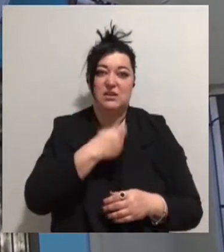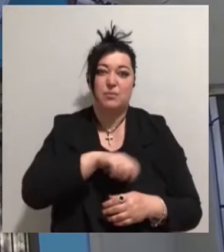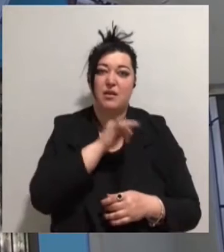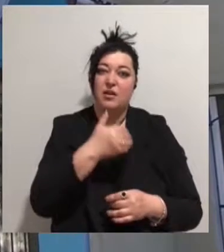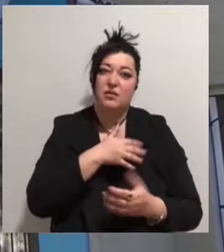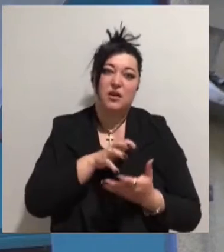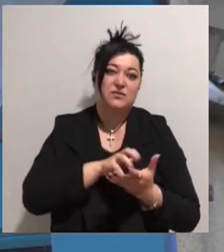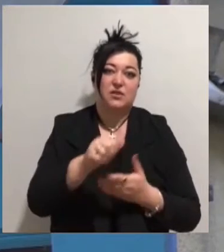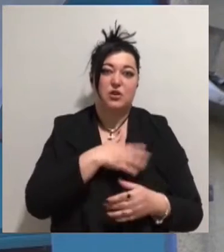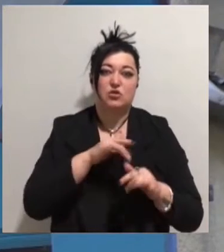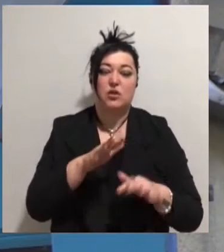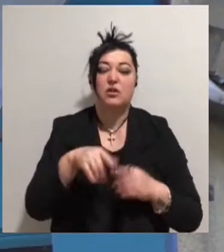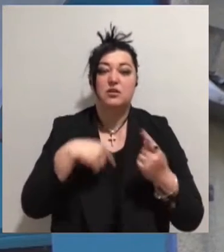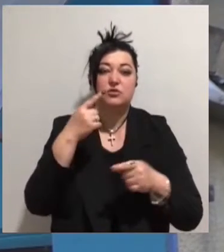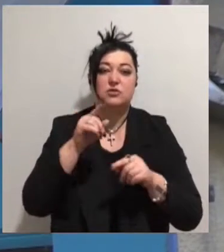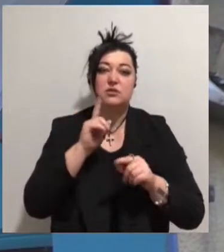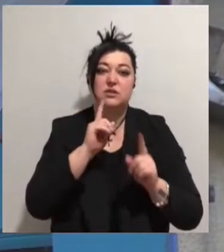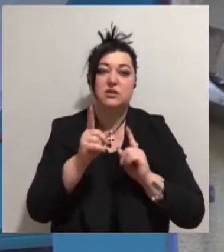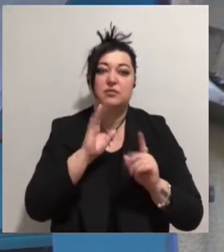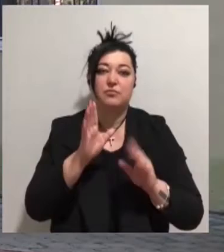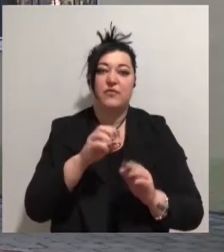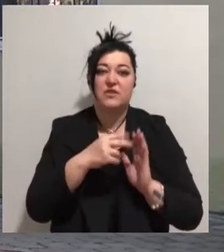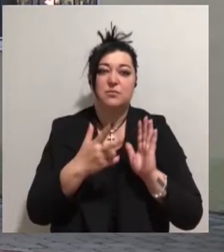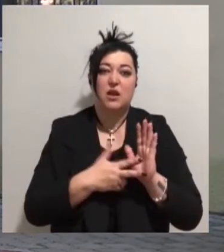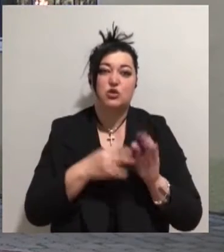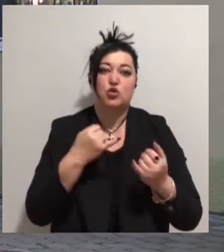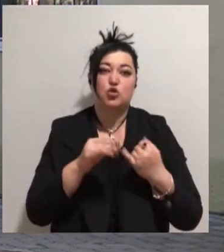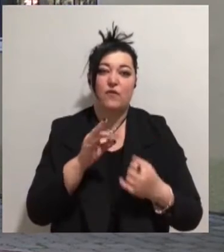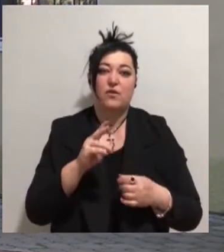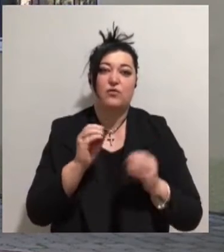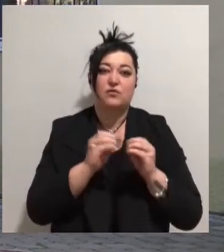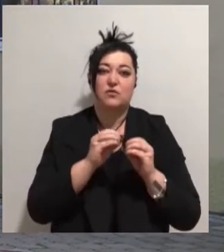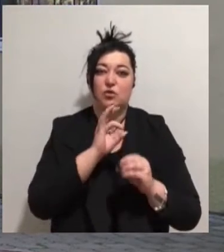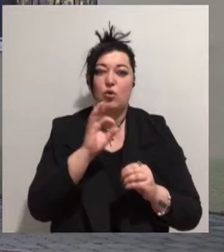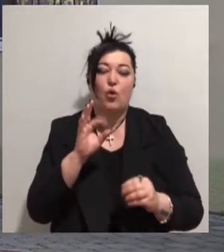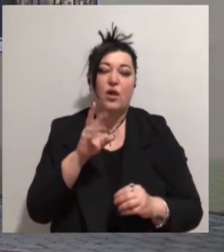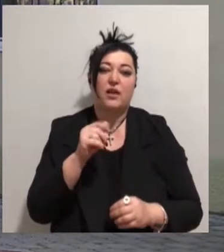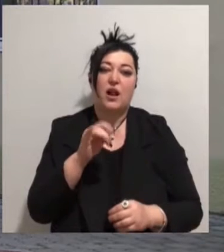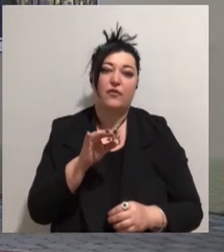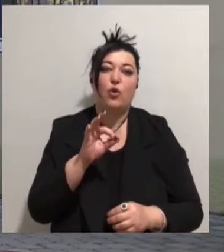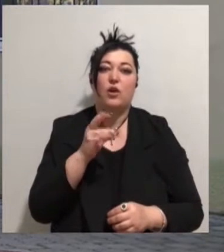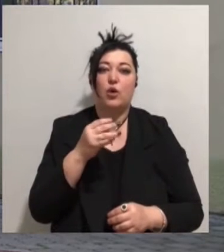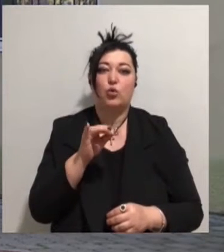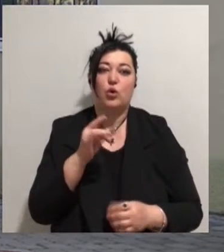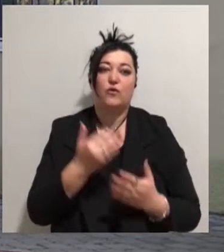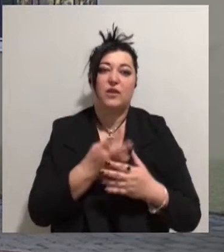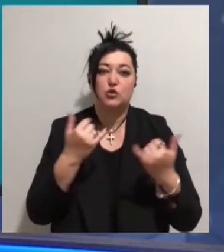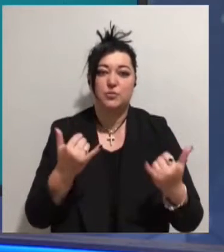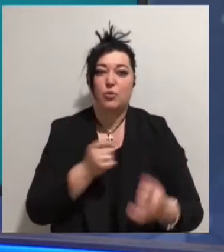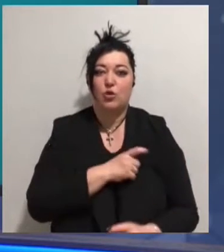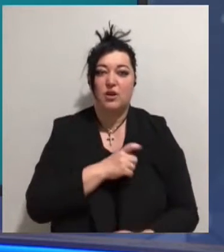заседання відбудеться 18 жовтня о 10-й годині ранку. Олена Халілова, Андрій Козюра, новини на Суспільному, Одеса.